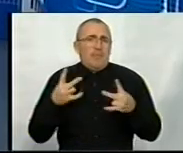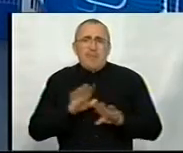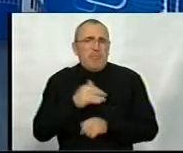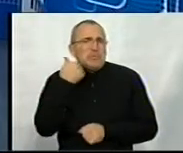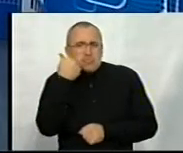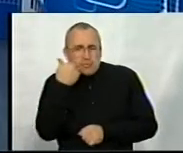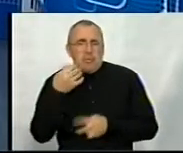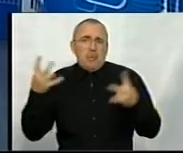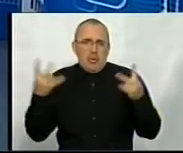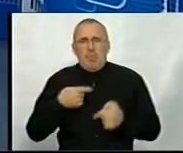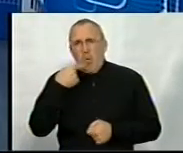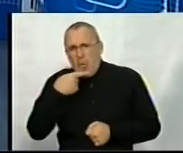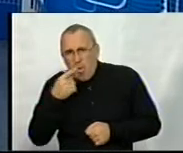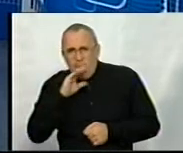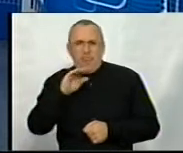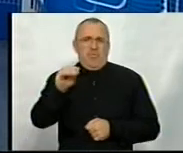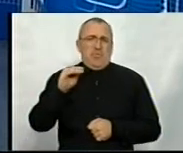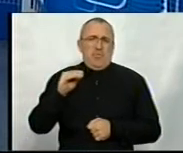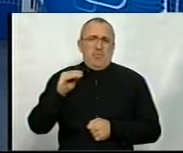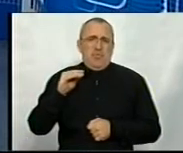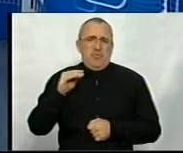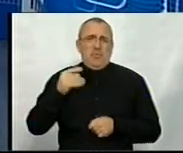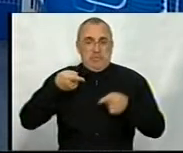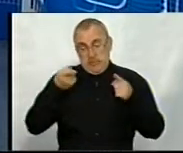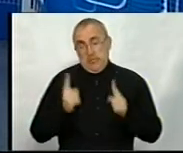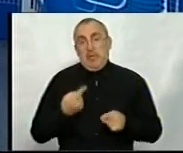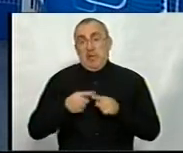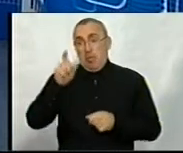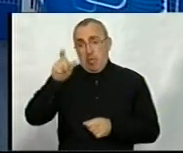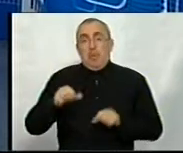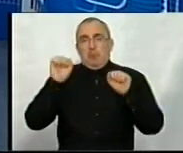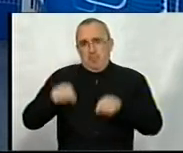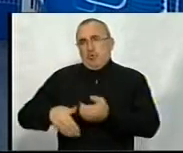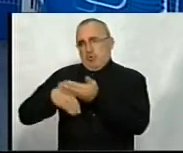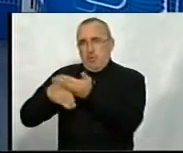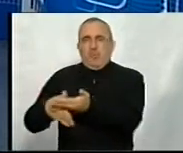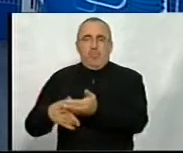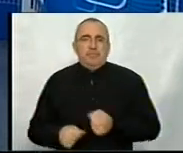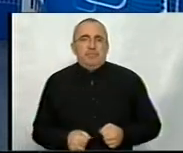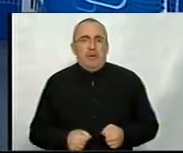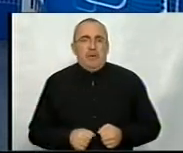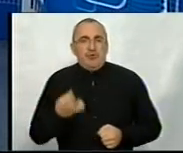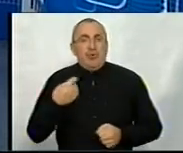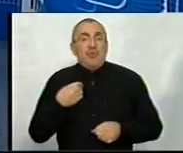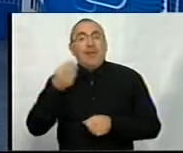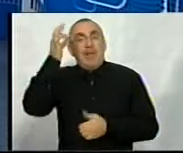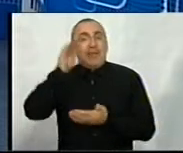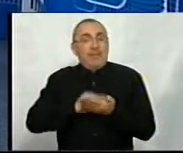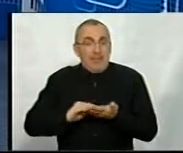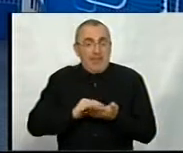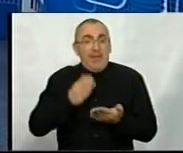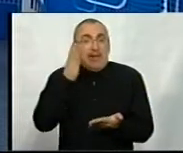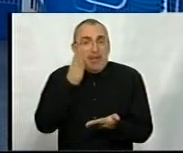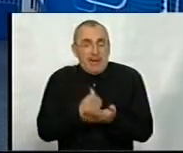соромитися, потрібно говорити, і тоді дійсно таким людям зможемо ми допомогти. Я б ще хотіла нагадати, що